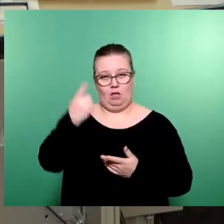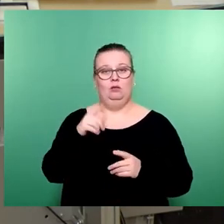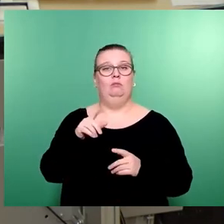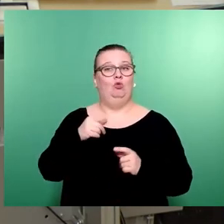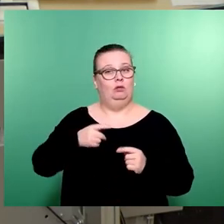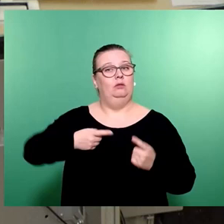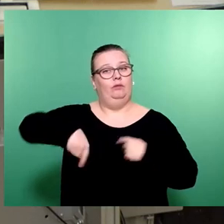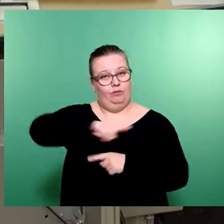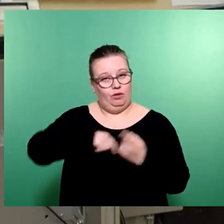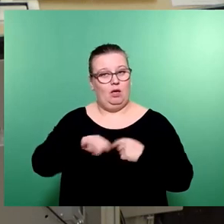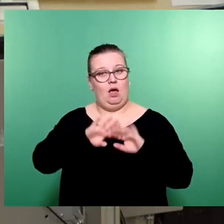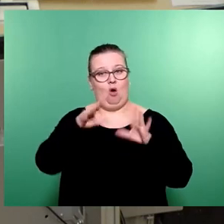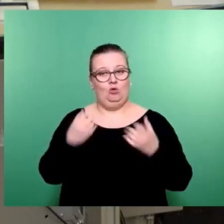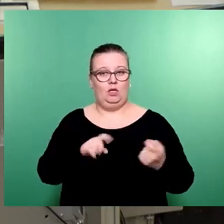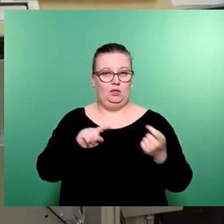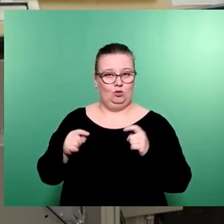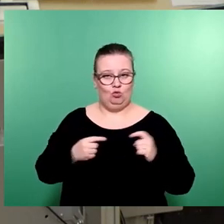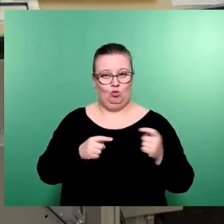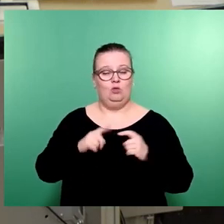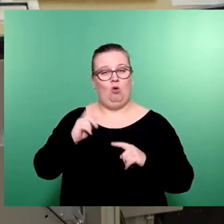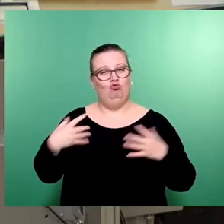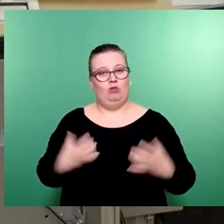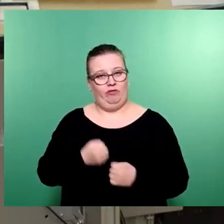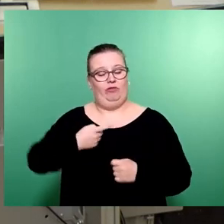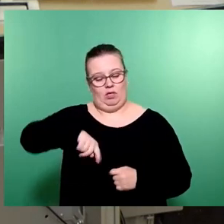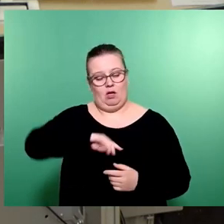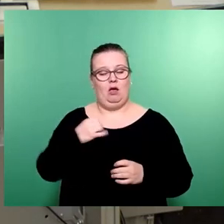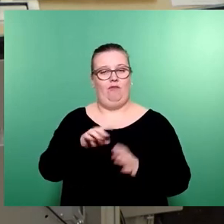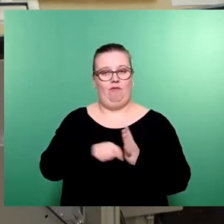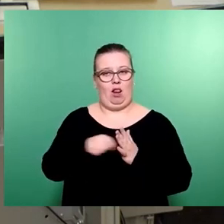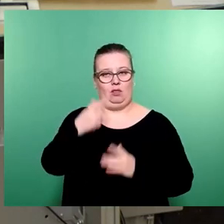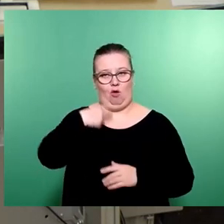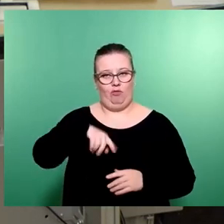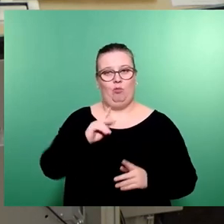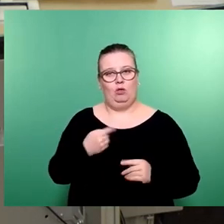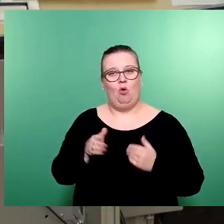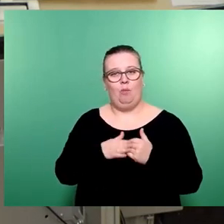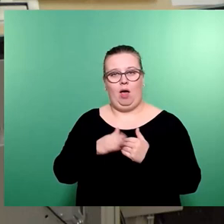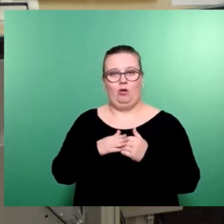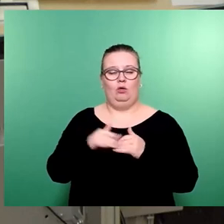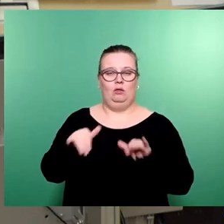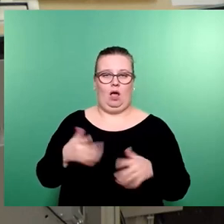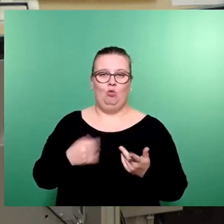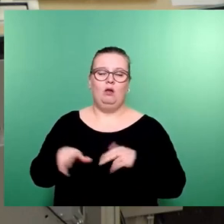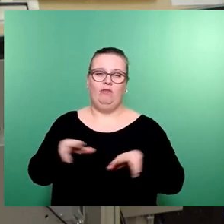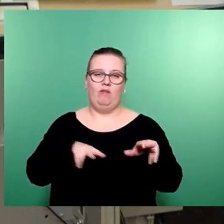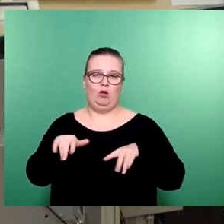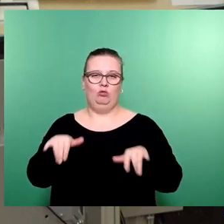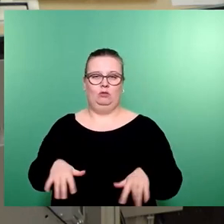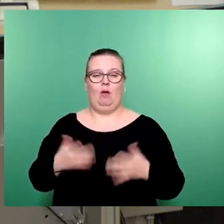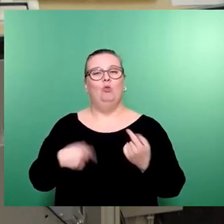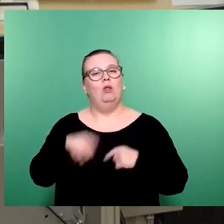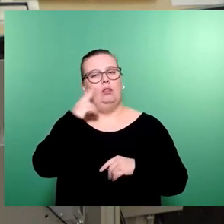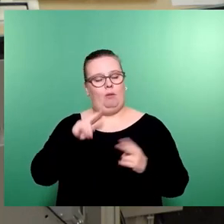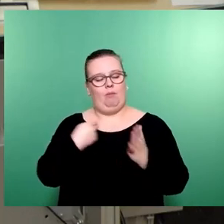analog unserer Haushaltdebatte endlich das schaffen, wofür wir hier gewählt sind. Nämlich auch Beigeordnete zu haben und eine Verwaltung zu haben, die ihren Namen